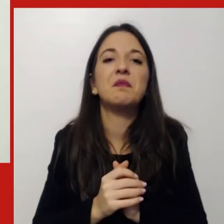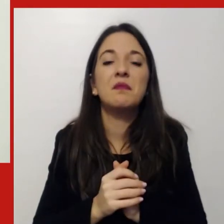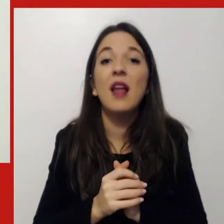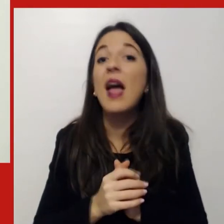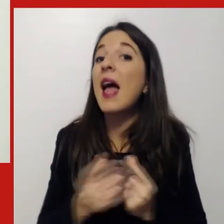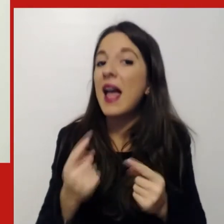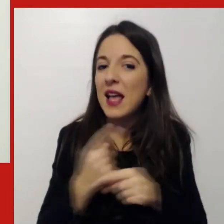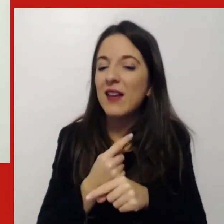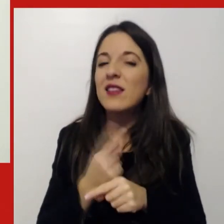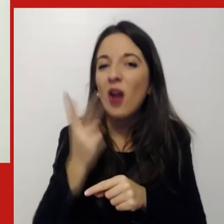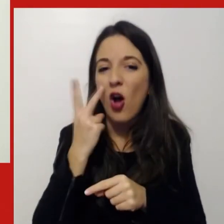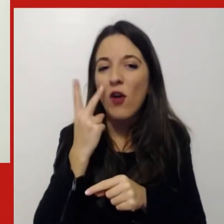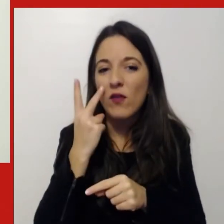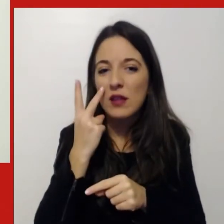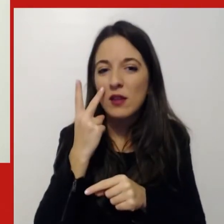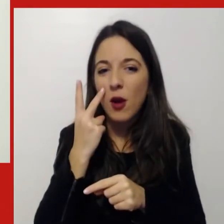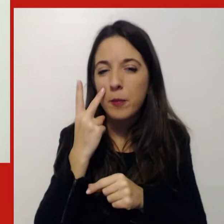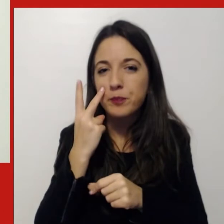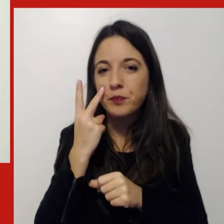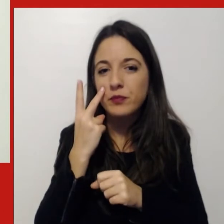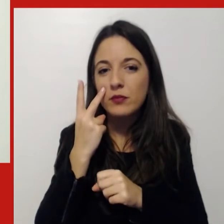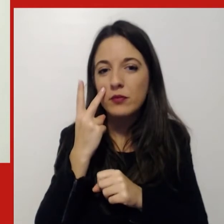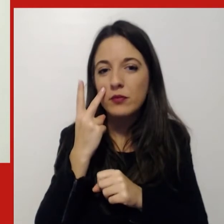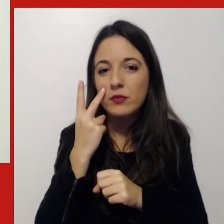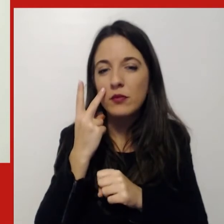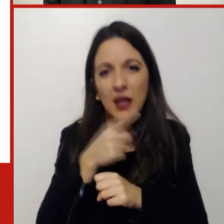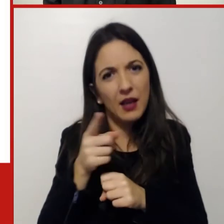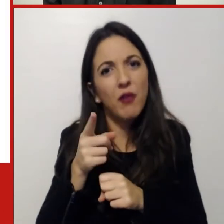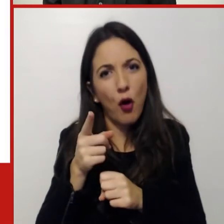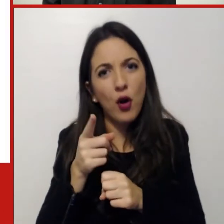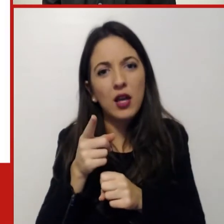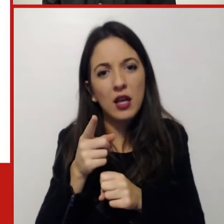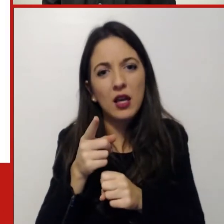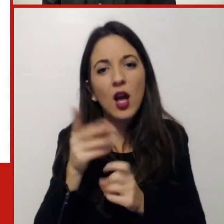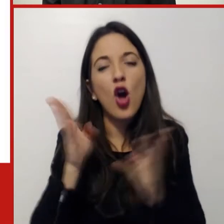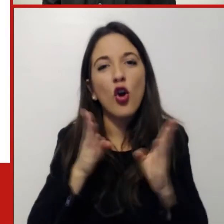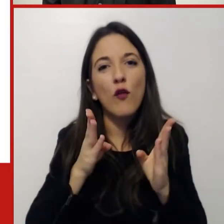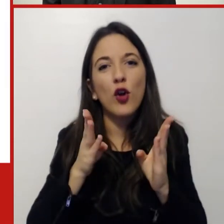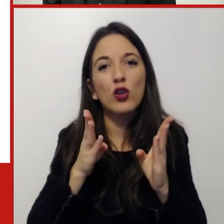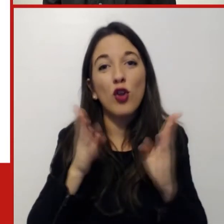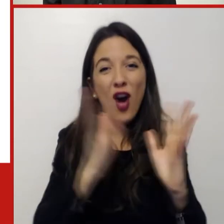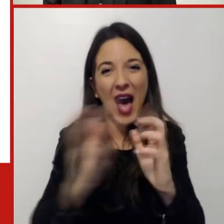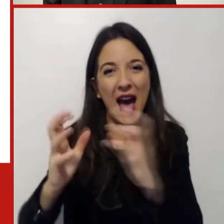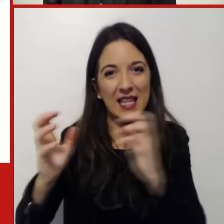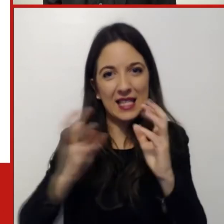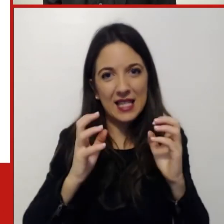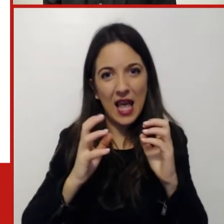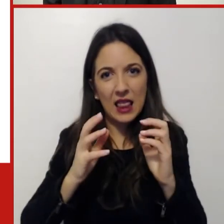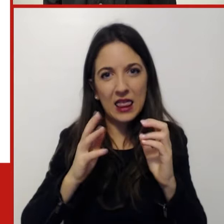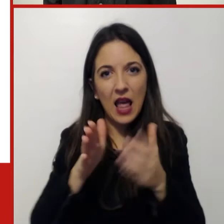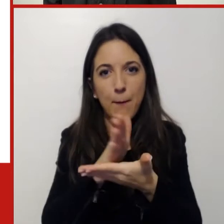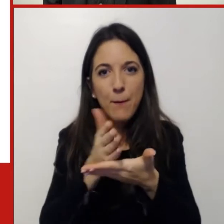essere un tantino più avanti della media delle aziende, ma vedete, in realtà,